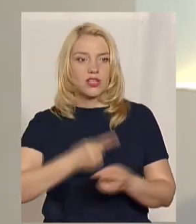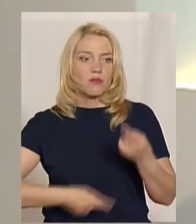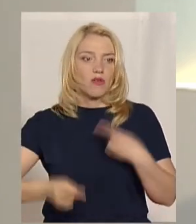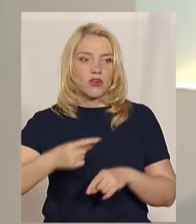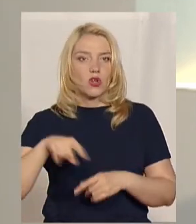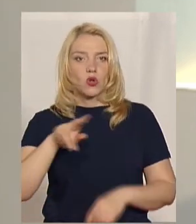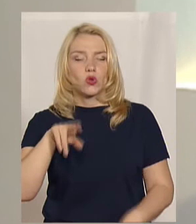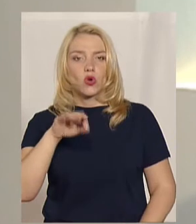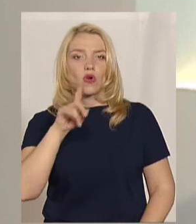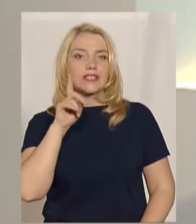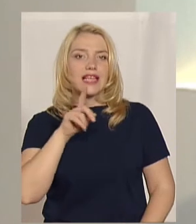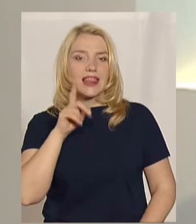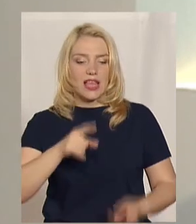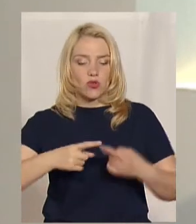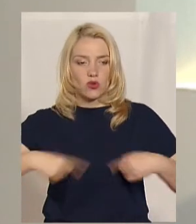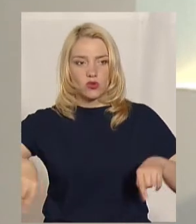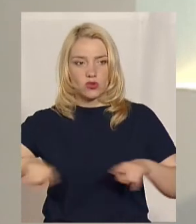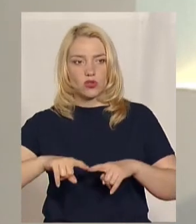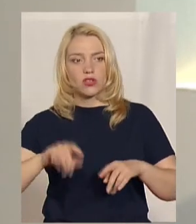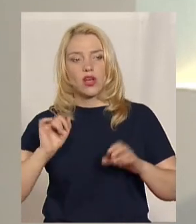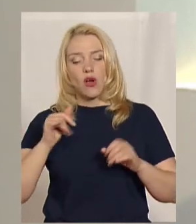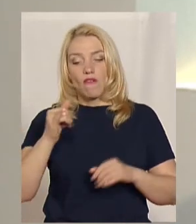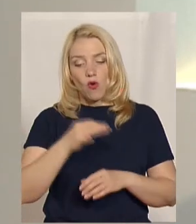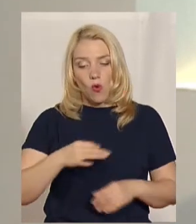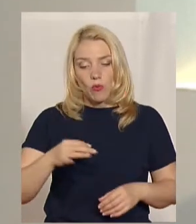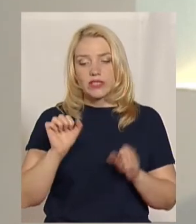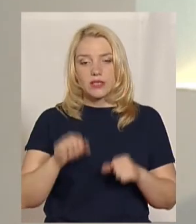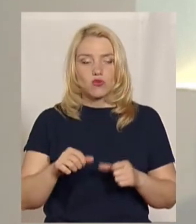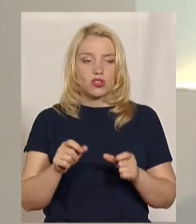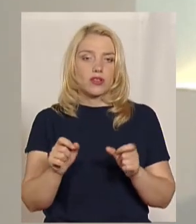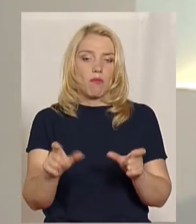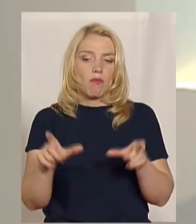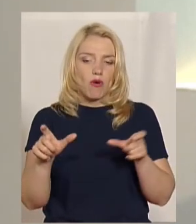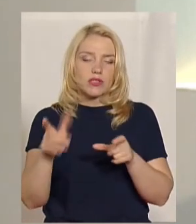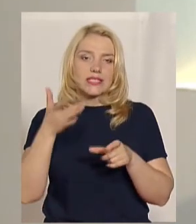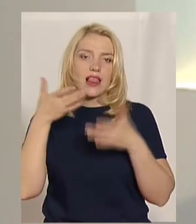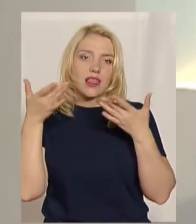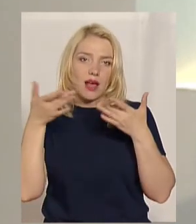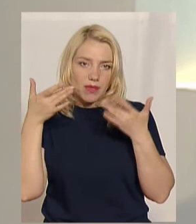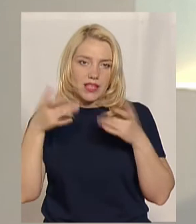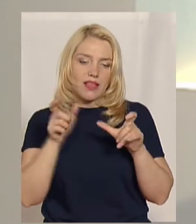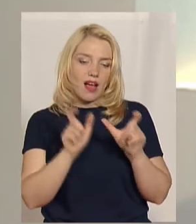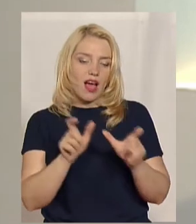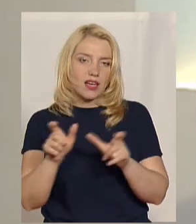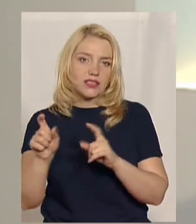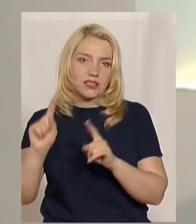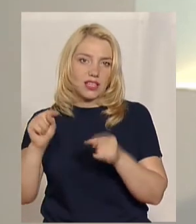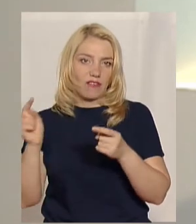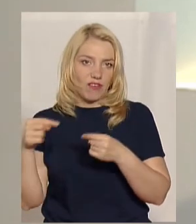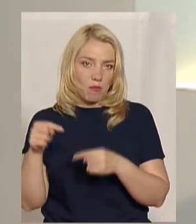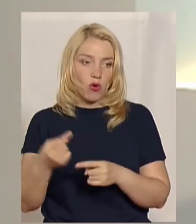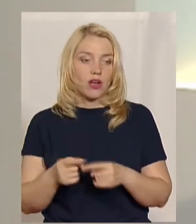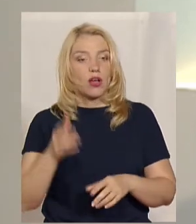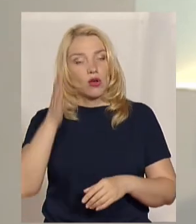«зеленої зони». Тобто в області, можливо, пославлення певних карантинних вимог. Будемо